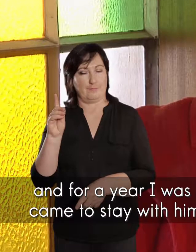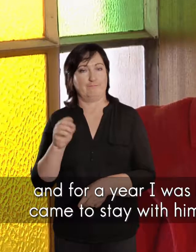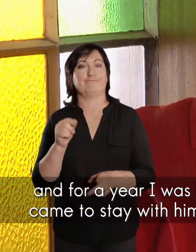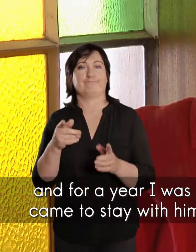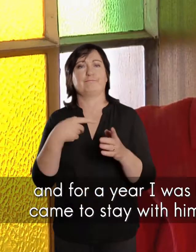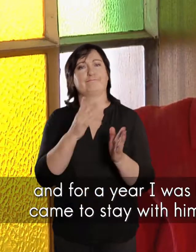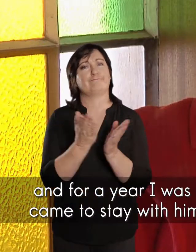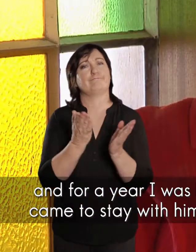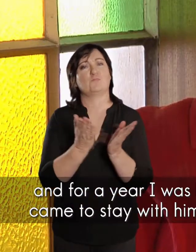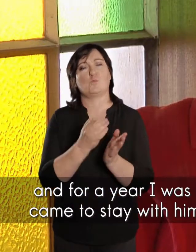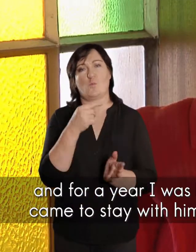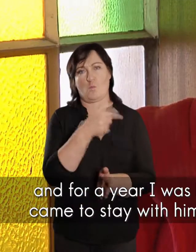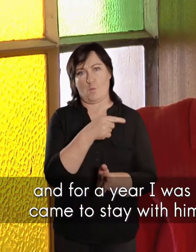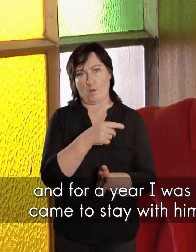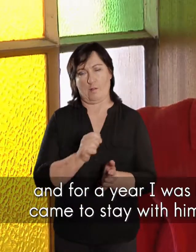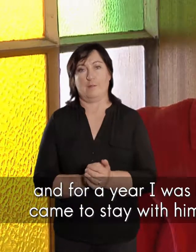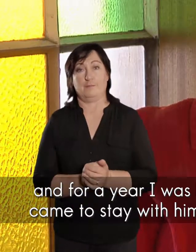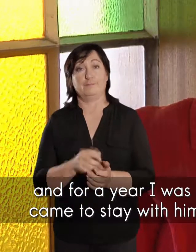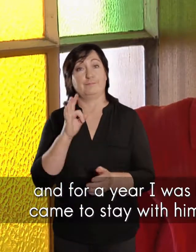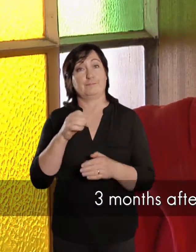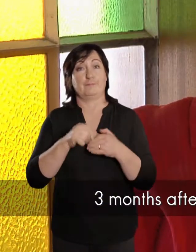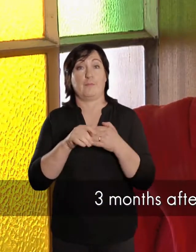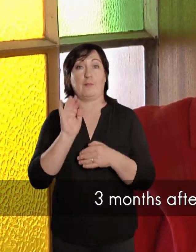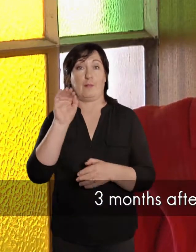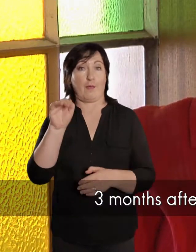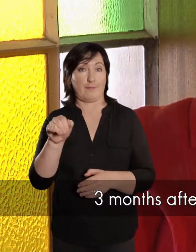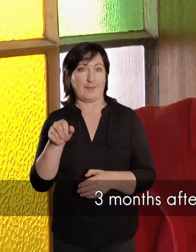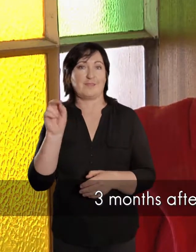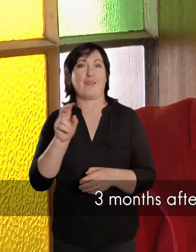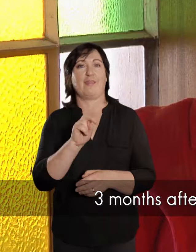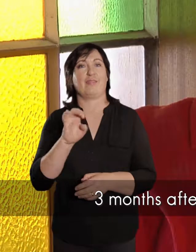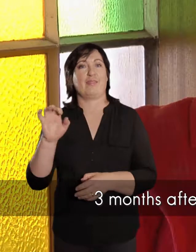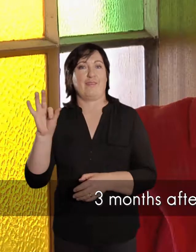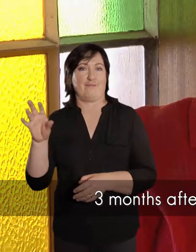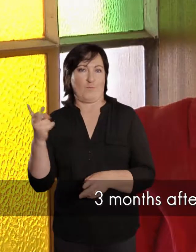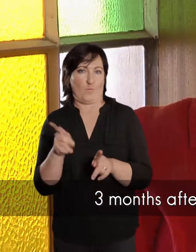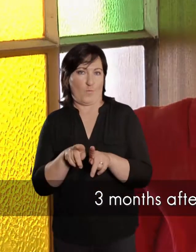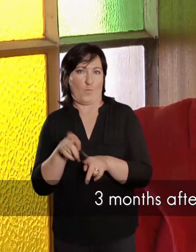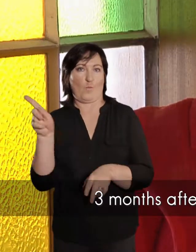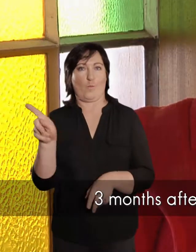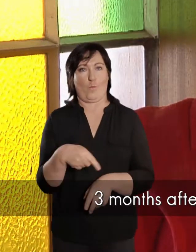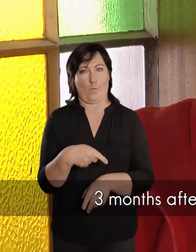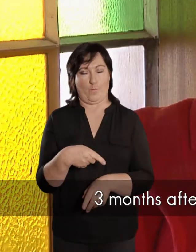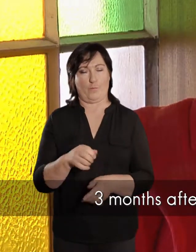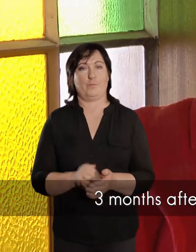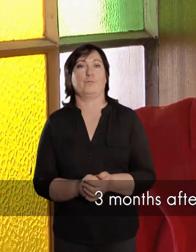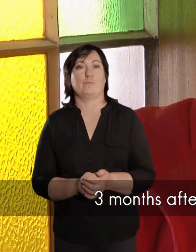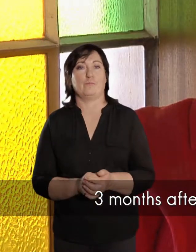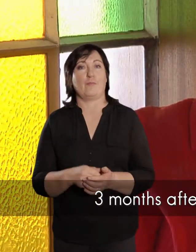hy het een dochterkie gehad, hy was getrouwd, sê, hy het by Weston kom school gaan, drie maanden daarna, het sy neefje gekom,